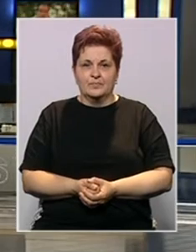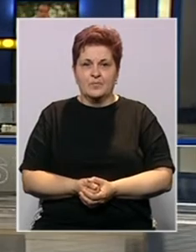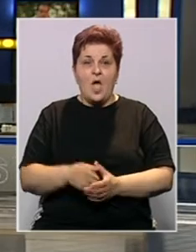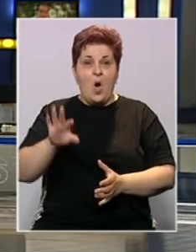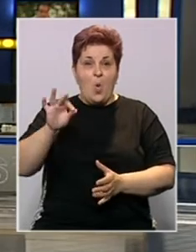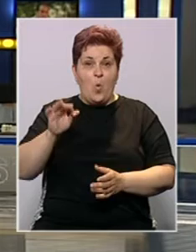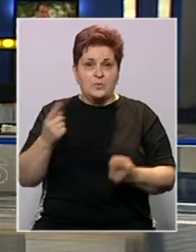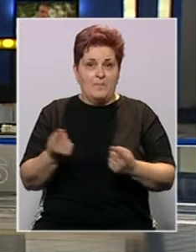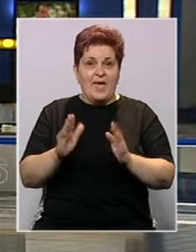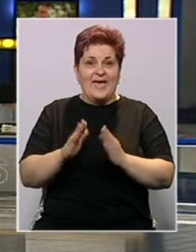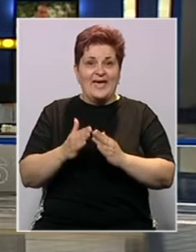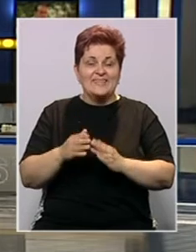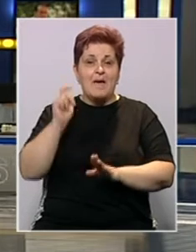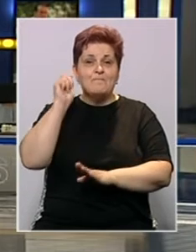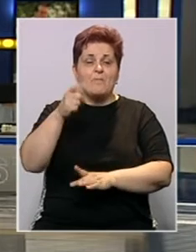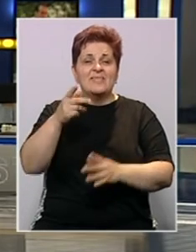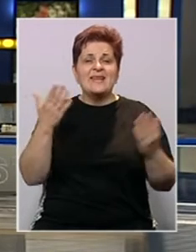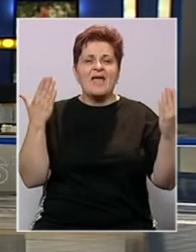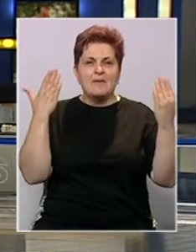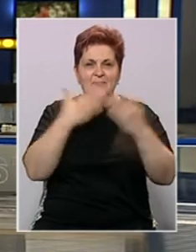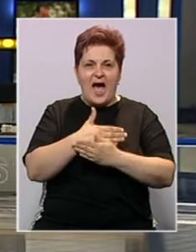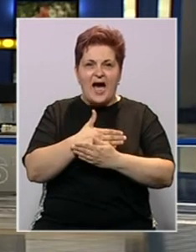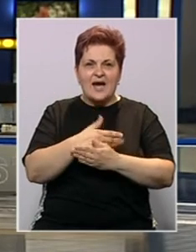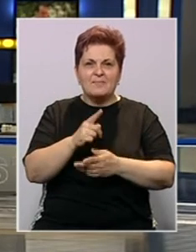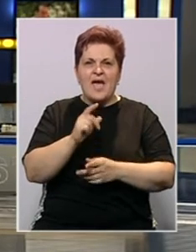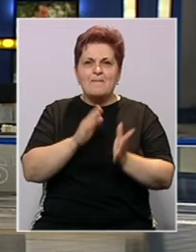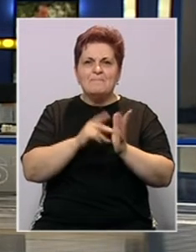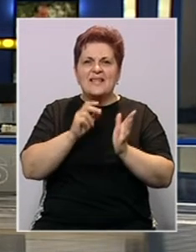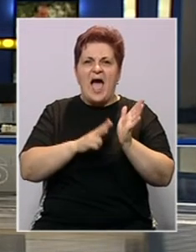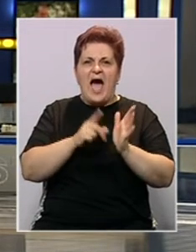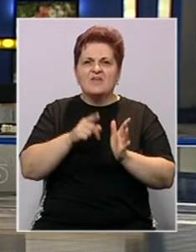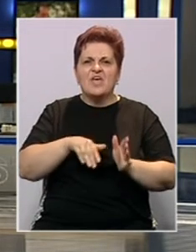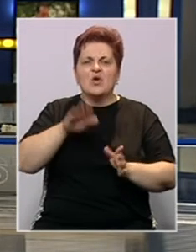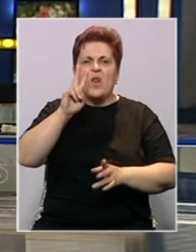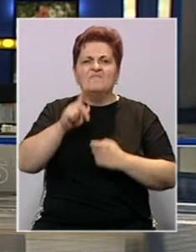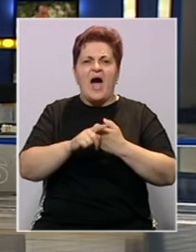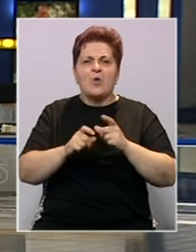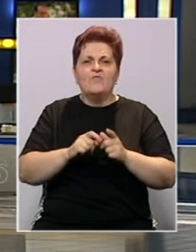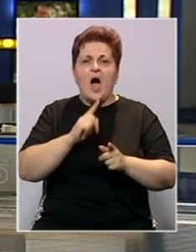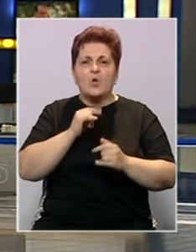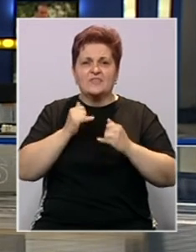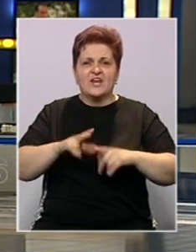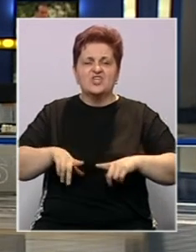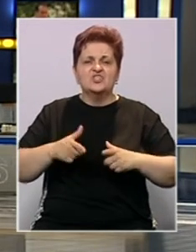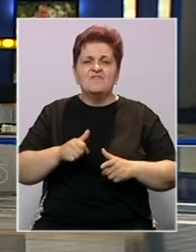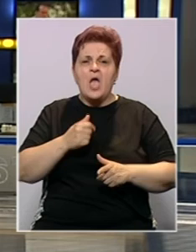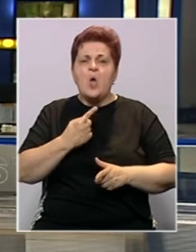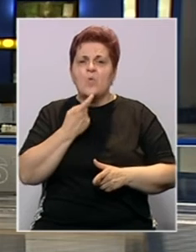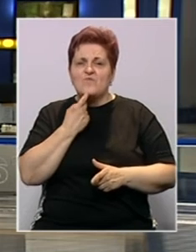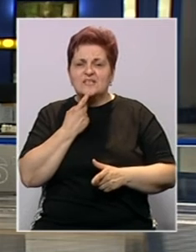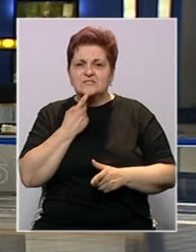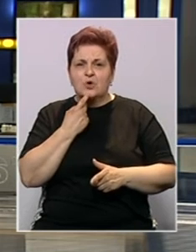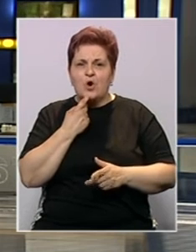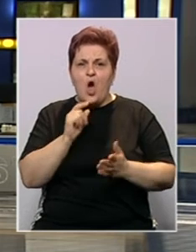A u Tuzli je promovisana knjiga Pobjeda nad mrakom autora Ibrahima Milanovića iz Gornjeg Vakufa koji trenutno živi u Finjskoj.